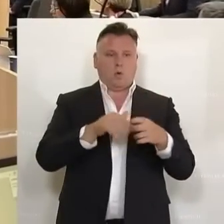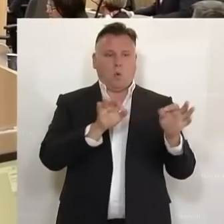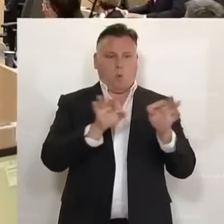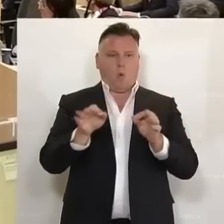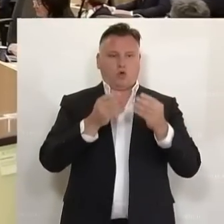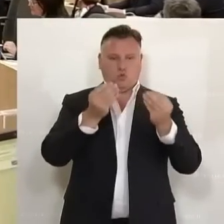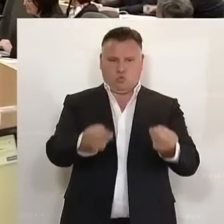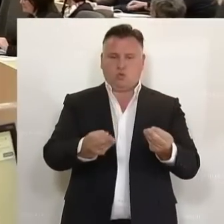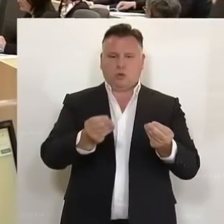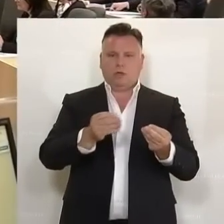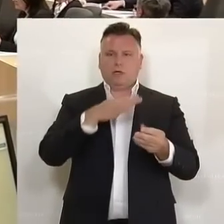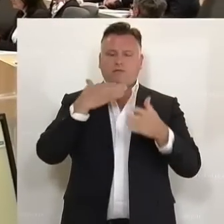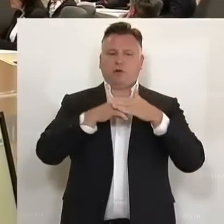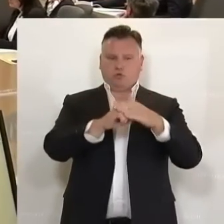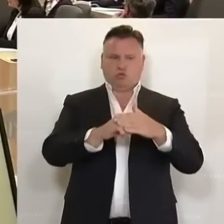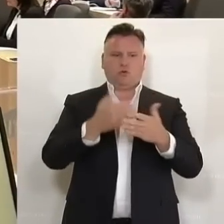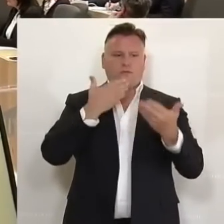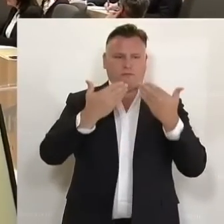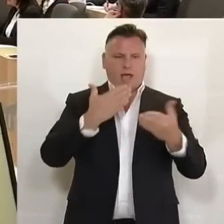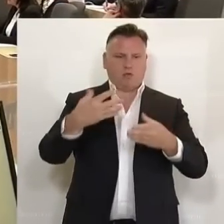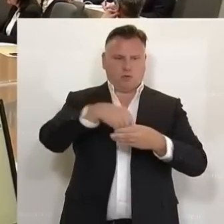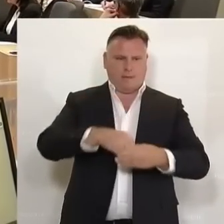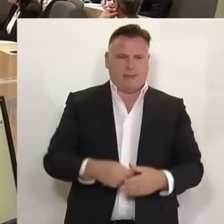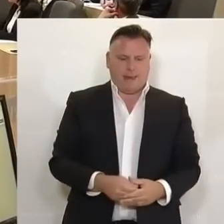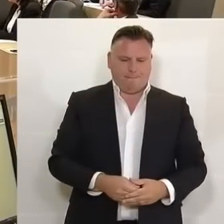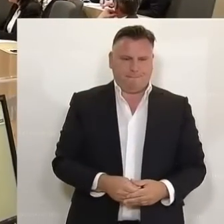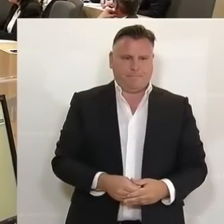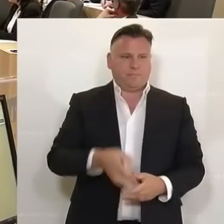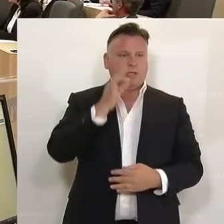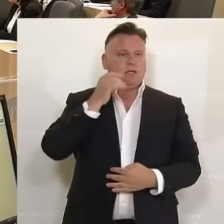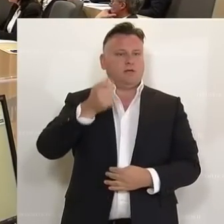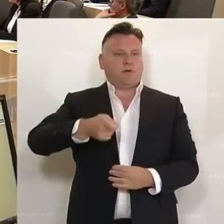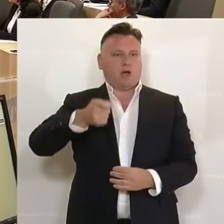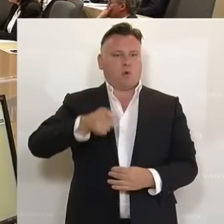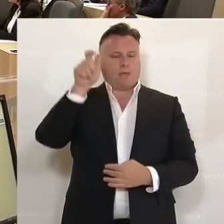so Fürst unter anderem die Lehmung der ÖVP aufgrund der aktuellen Korruptionsvorwürfe, sagt sie.